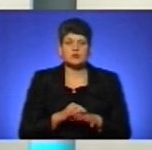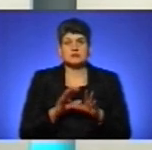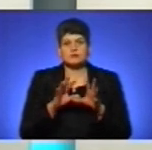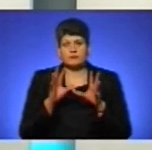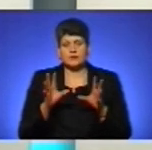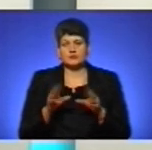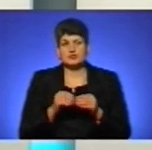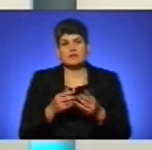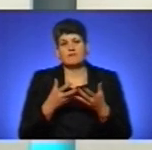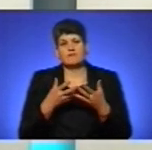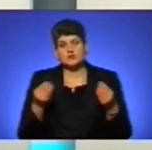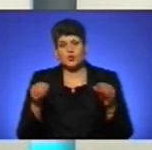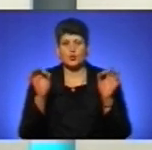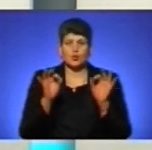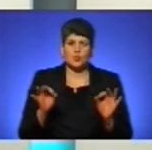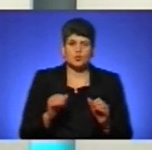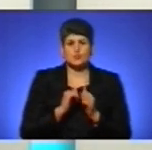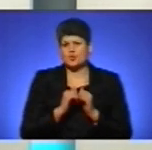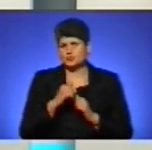і весною щорічно.